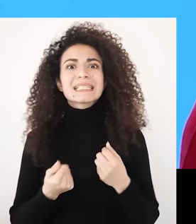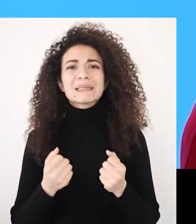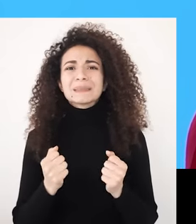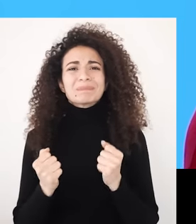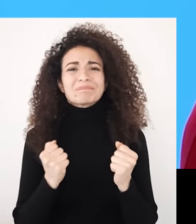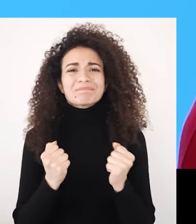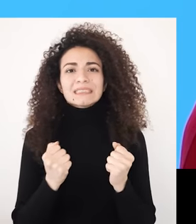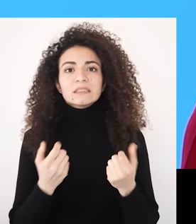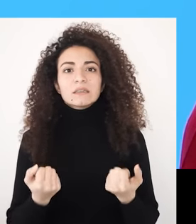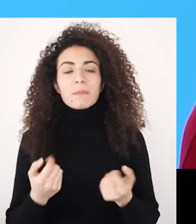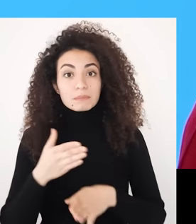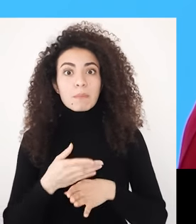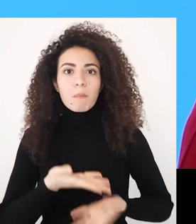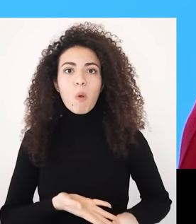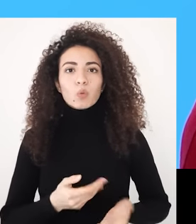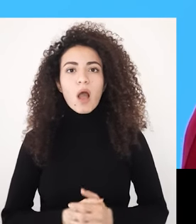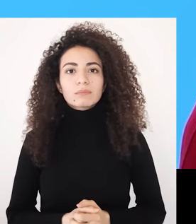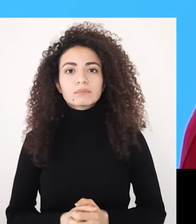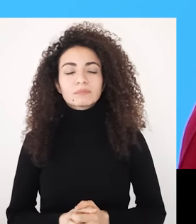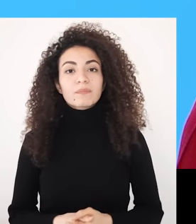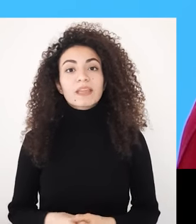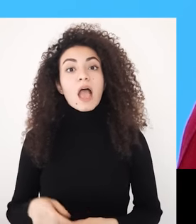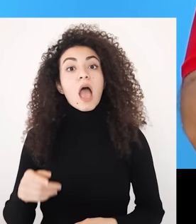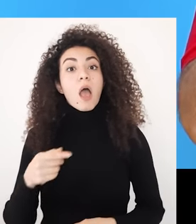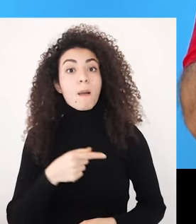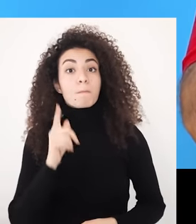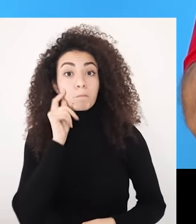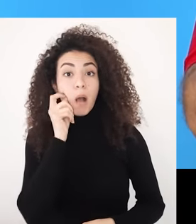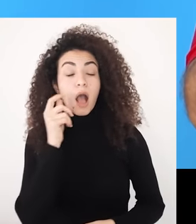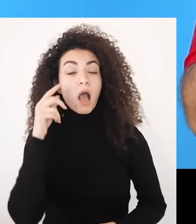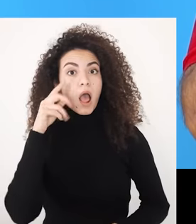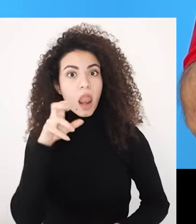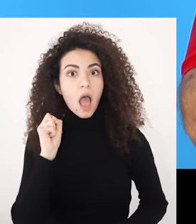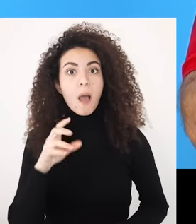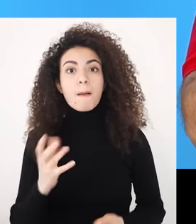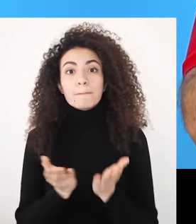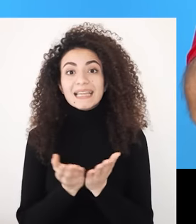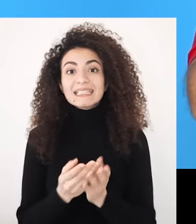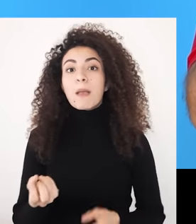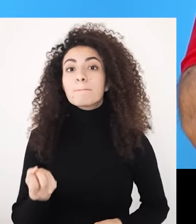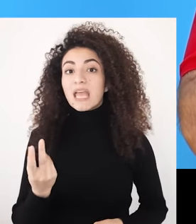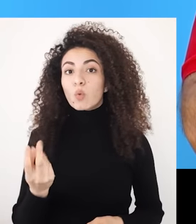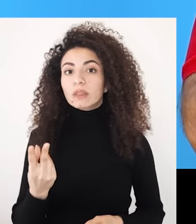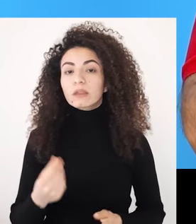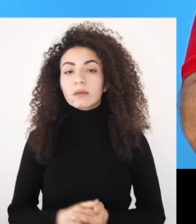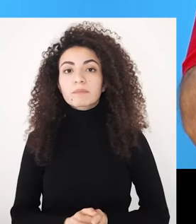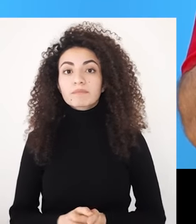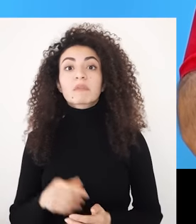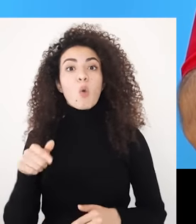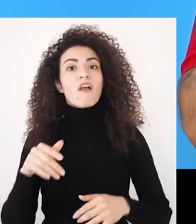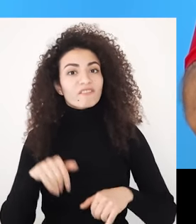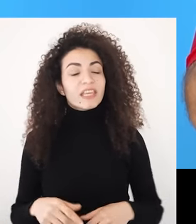وجيزة وجد الوالد بيروت مؤسسة خاصة مناسبة لسارة نظرا لعدم وجود مدرسة ديمجي بتستطيع استقبالها